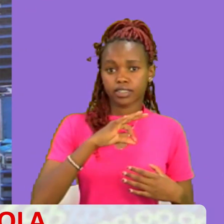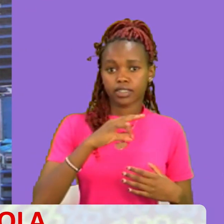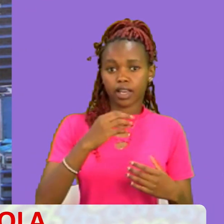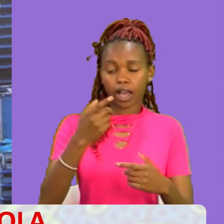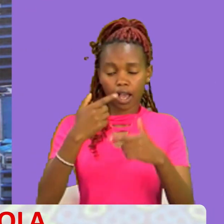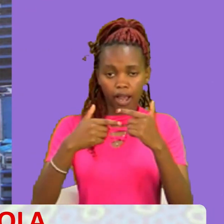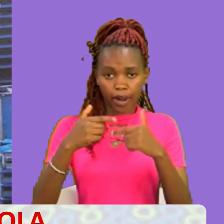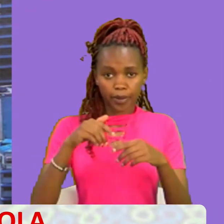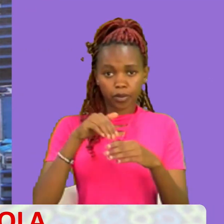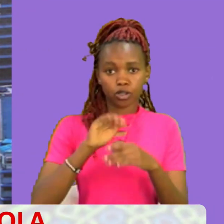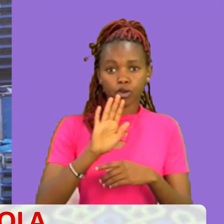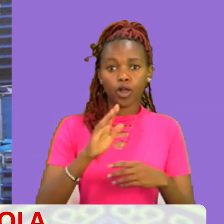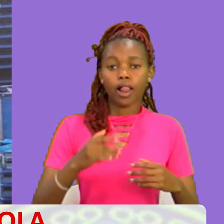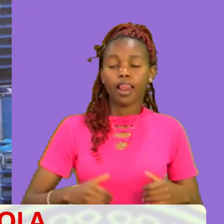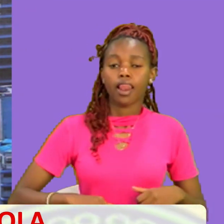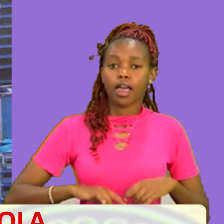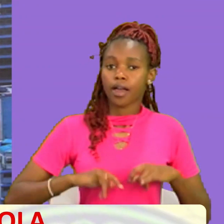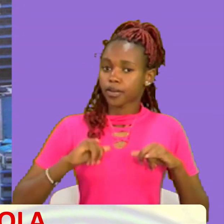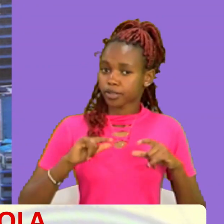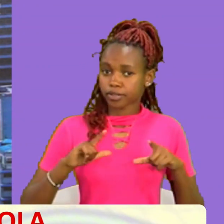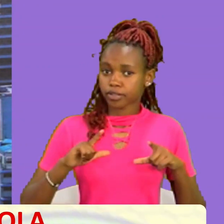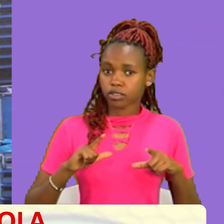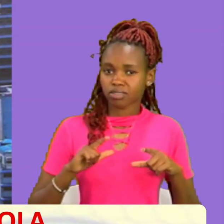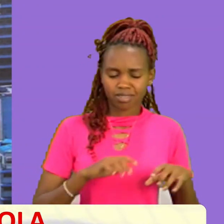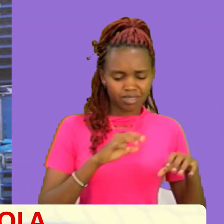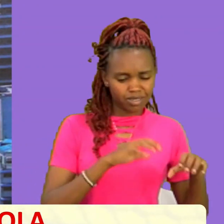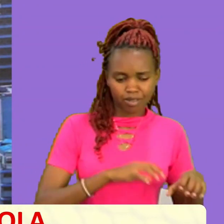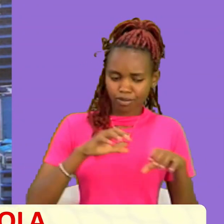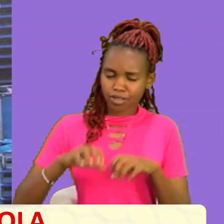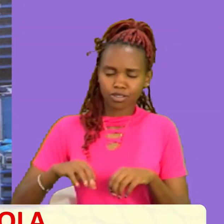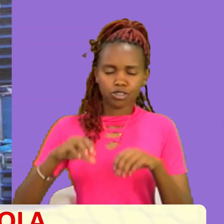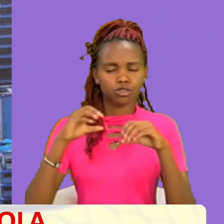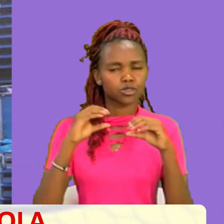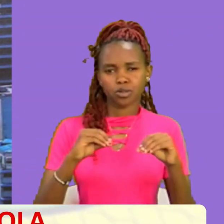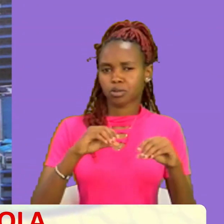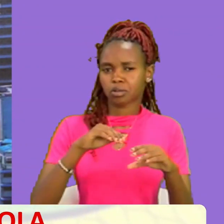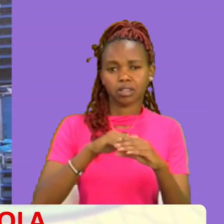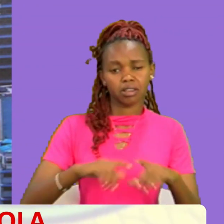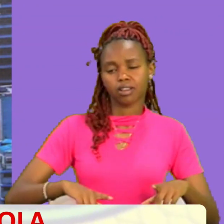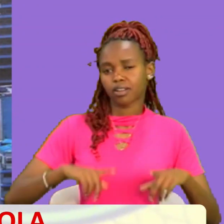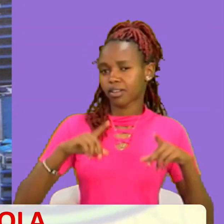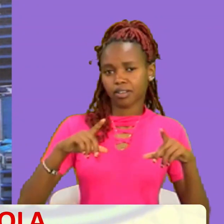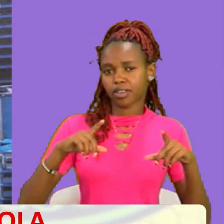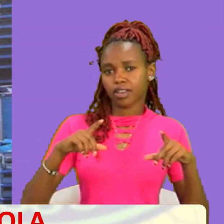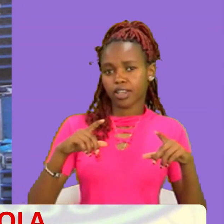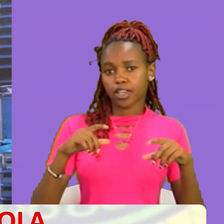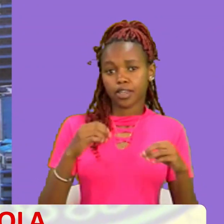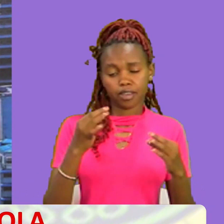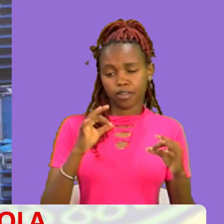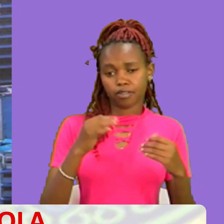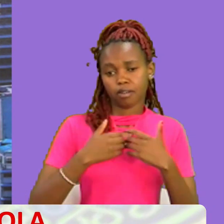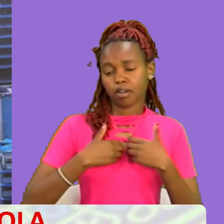maisha yako My friend Hakuna vile utawai struggle na life Asurunga zuru wa kondani yako Hakuna